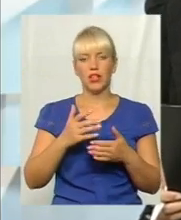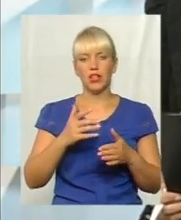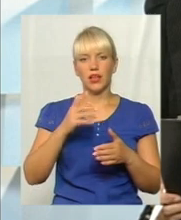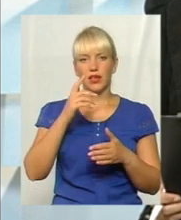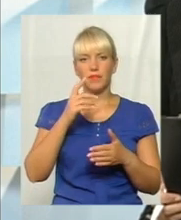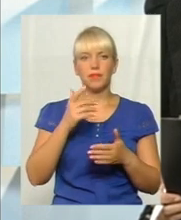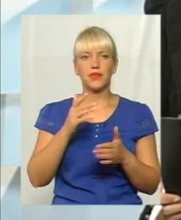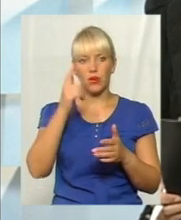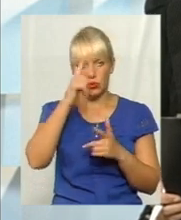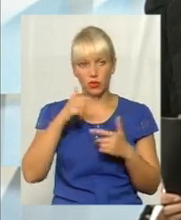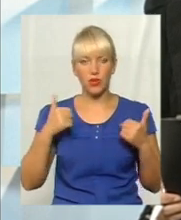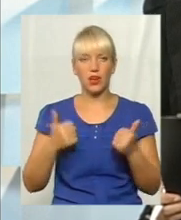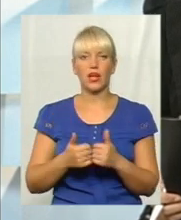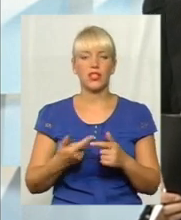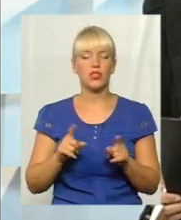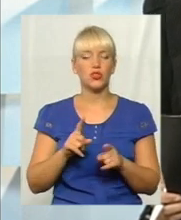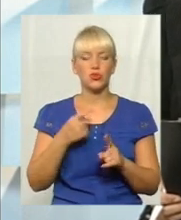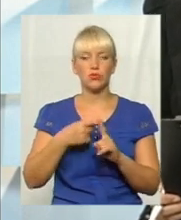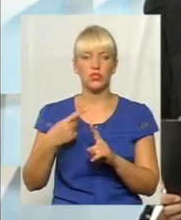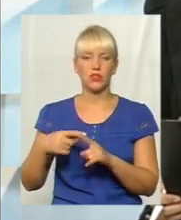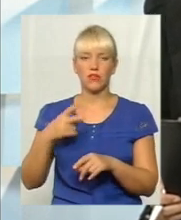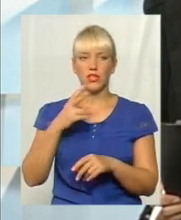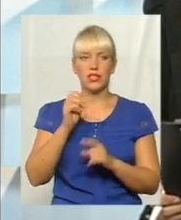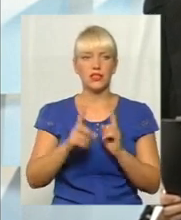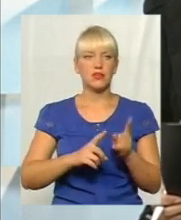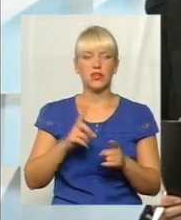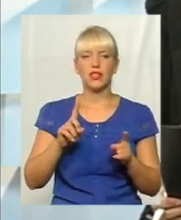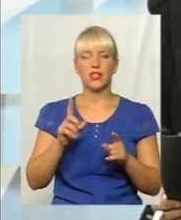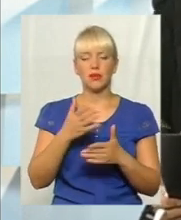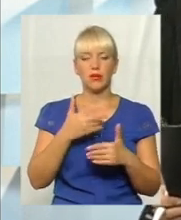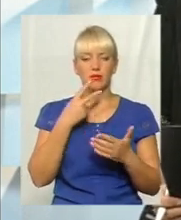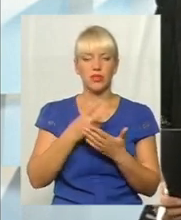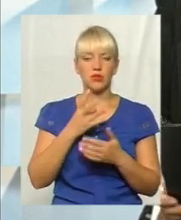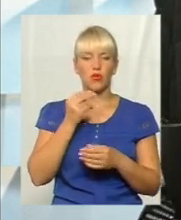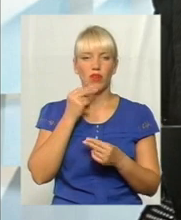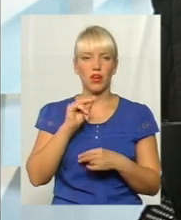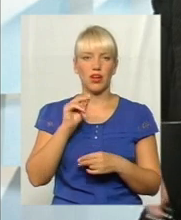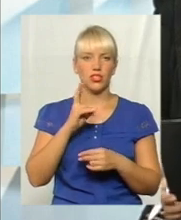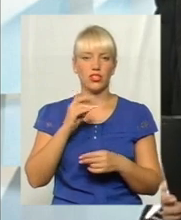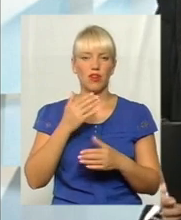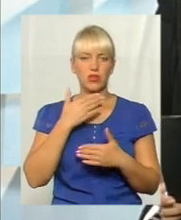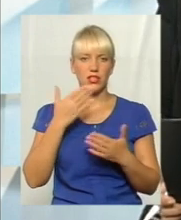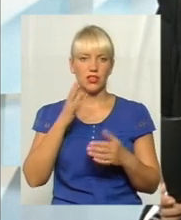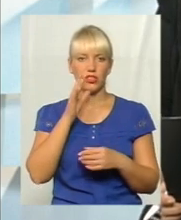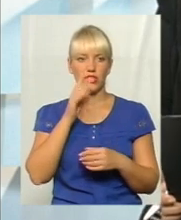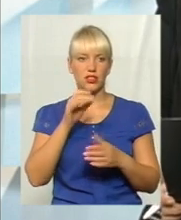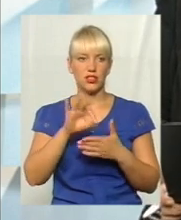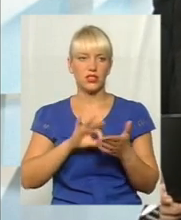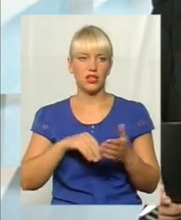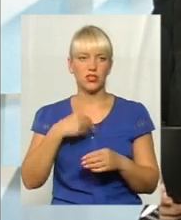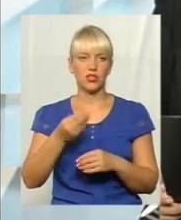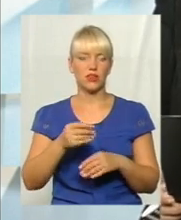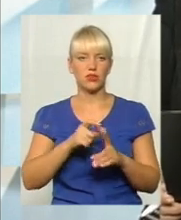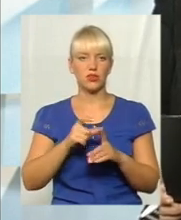час відбулося позитивного, які зміни ми бачимо на краще за останній час? І, напевно, одразу надам слово пану